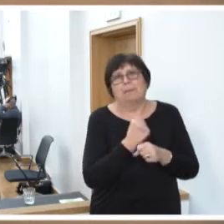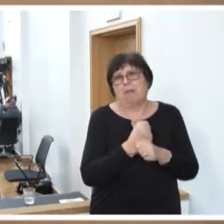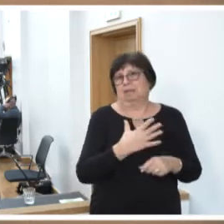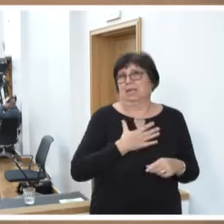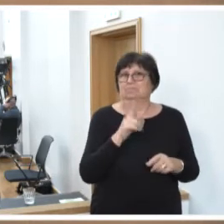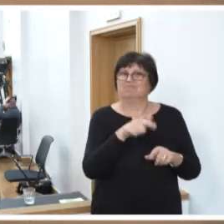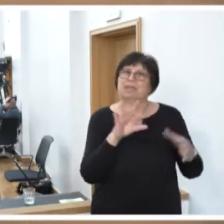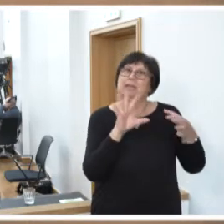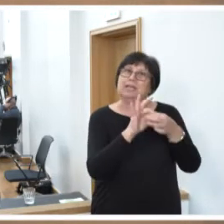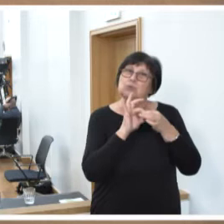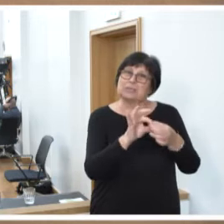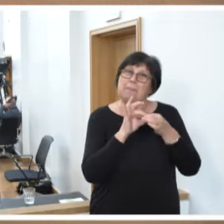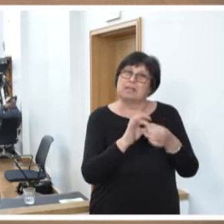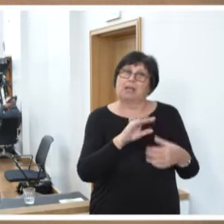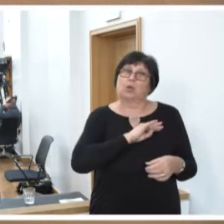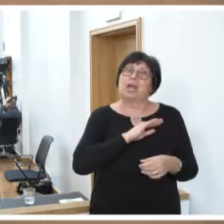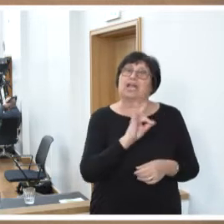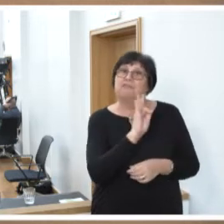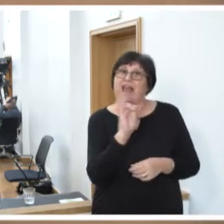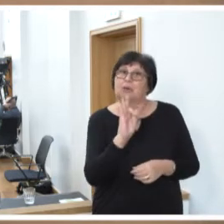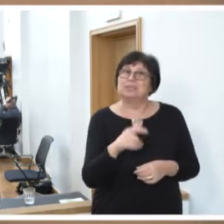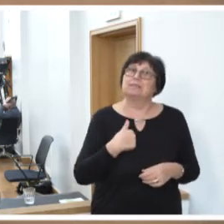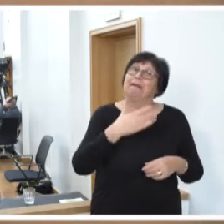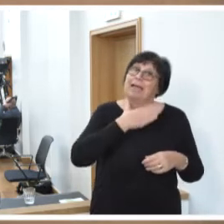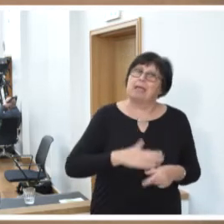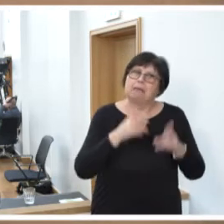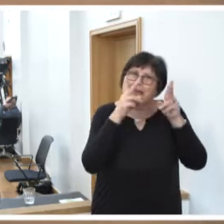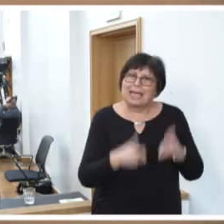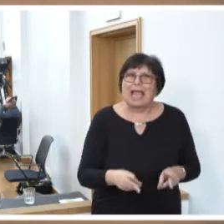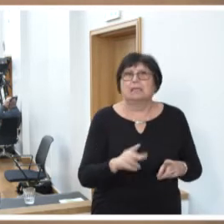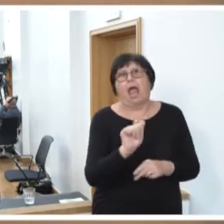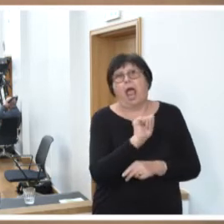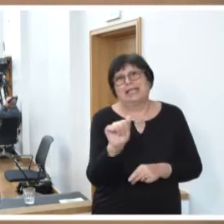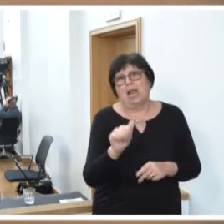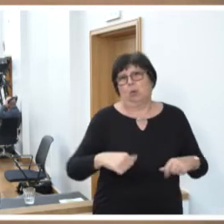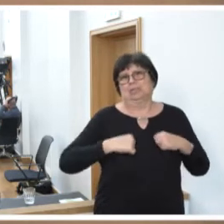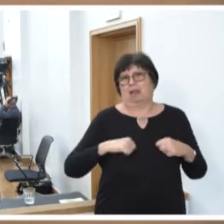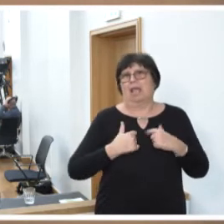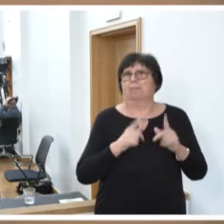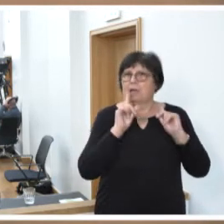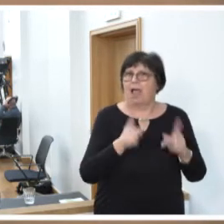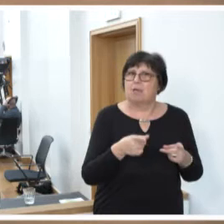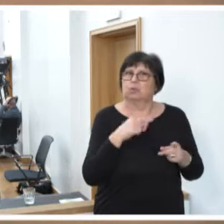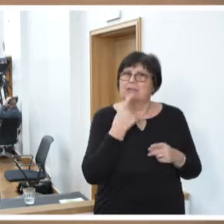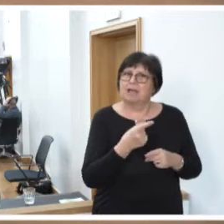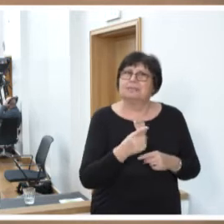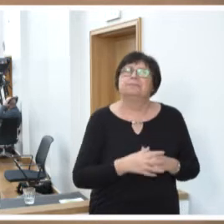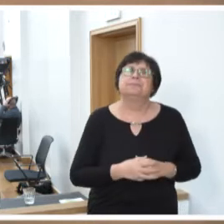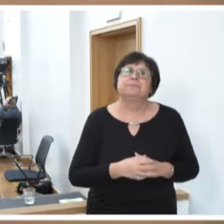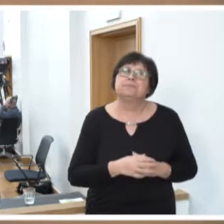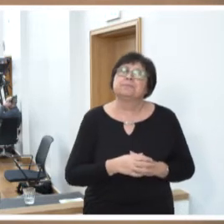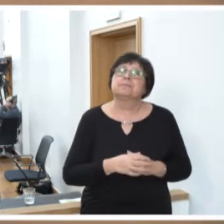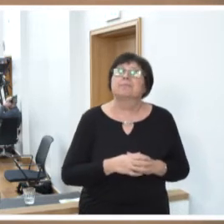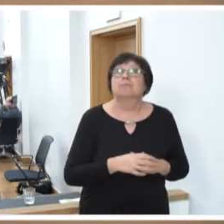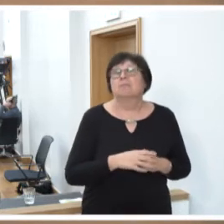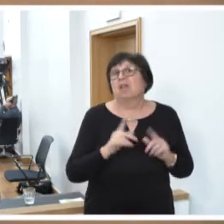Zusammenhang, Herr Kollege Flaggus, will ich gerne das Recht auf analoges Leben auch erwähnen und darauf eingehen, denn